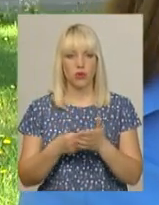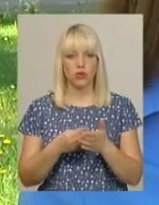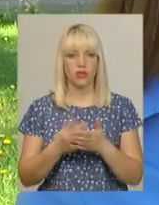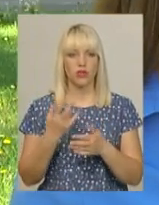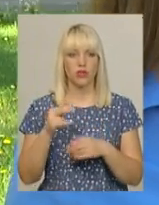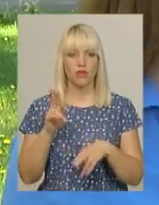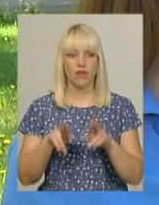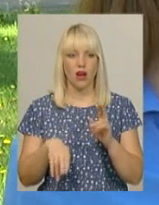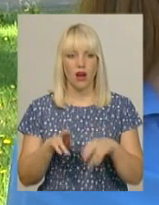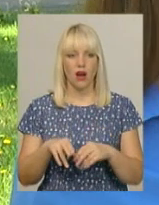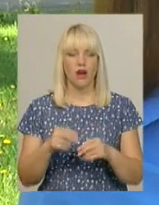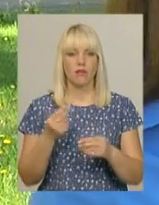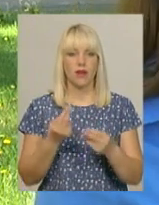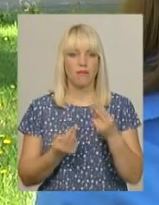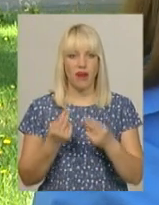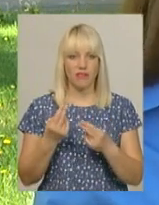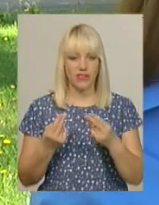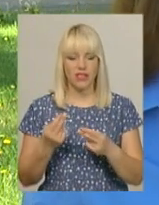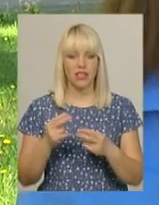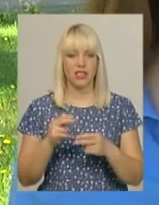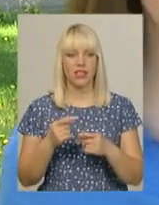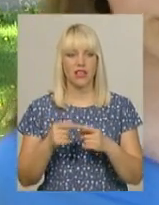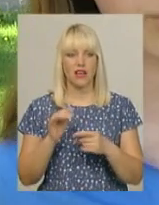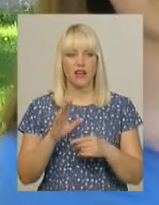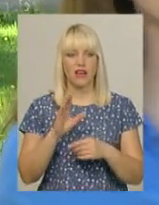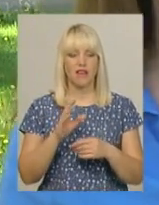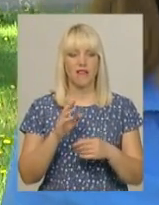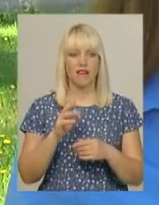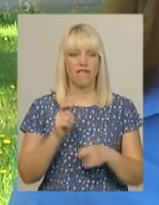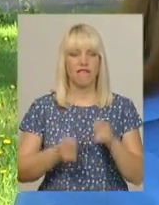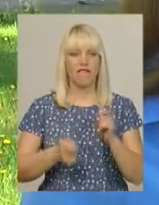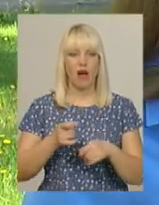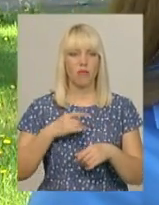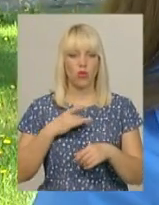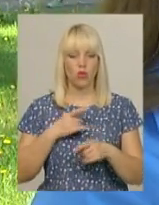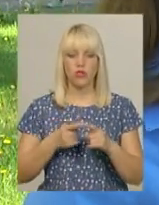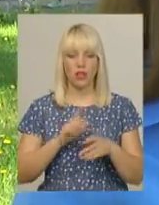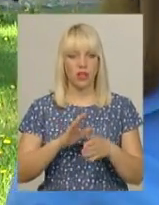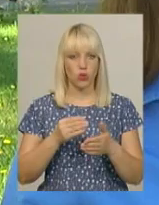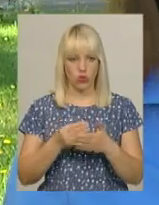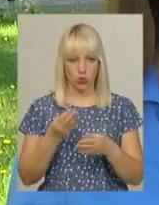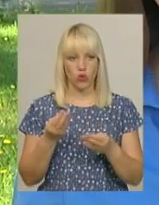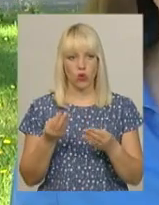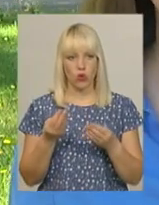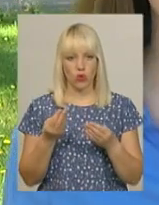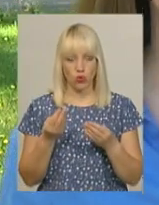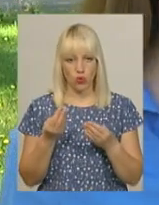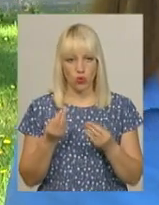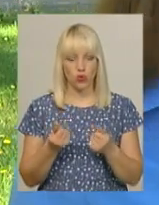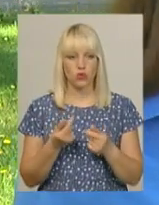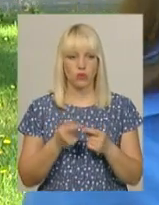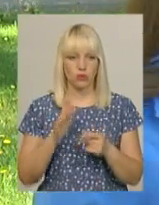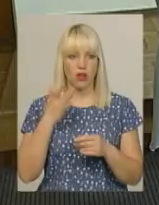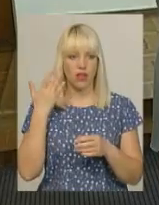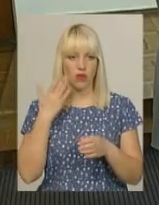фарби, барвники та вапно не дуже дорого коштують, я думаю, що цей проєкт буде легкий